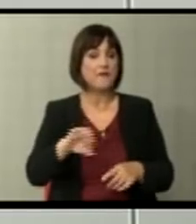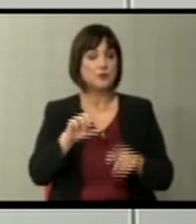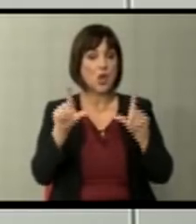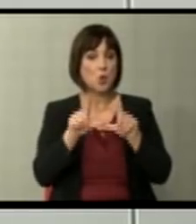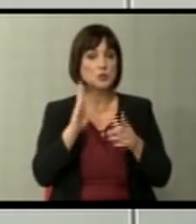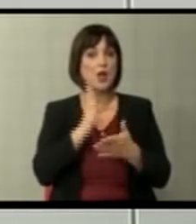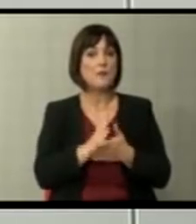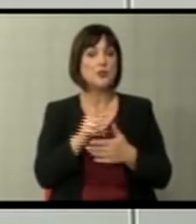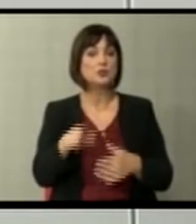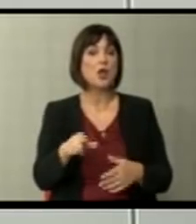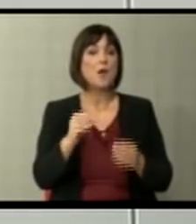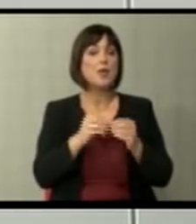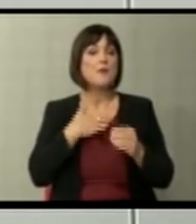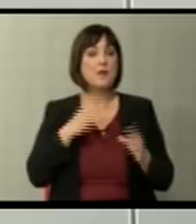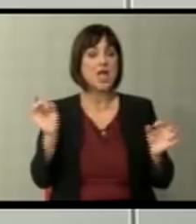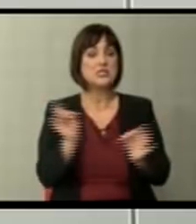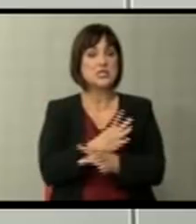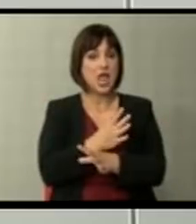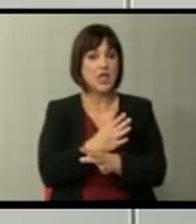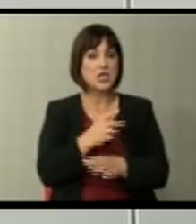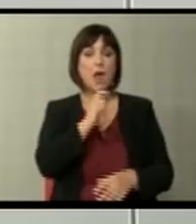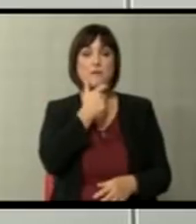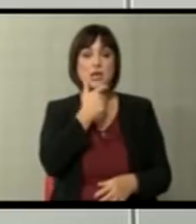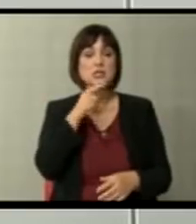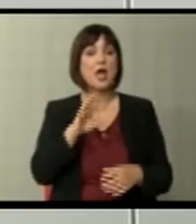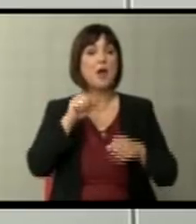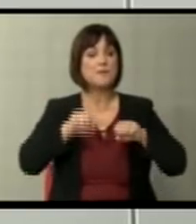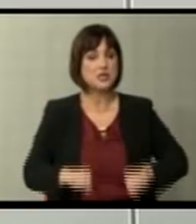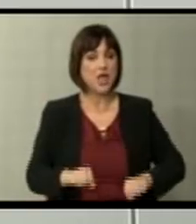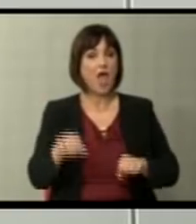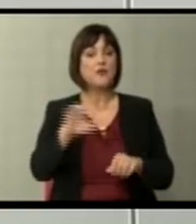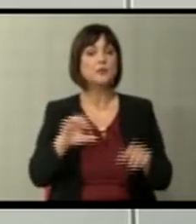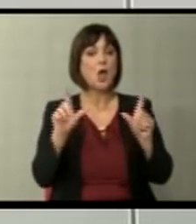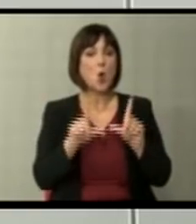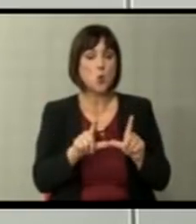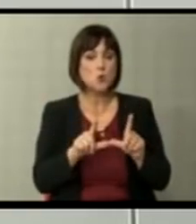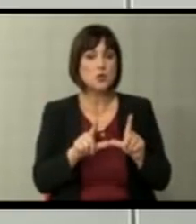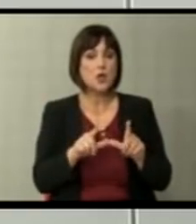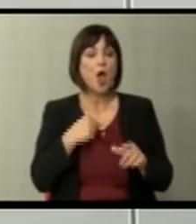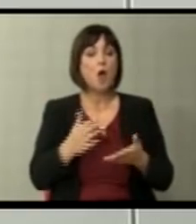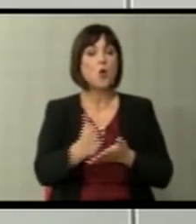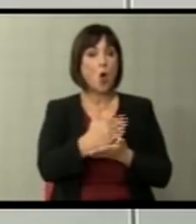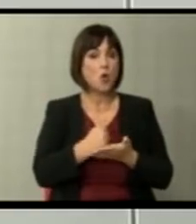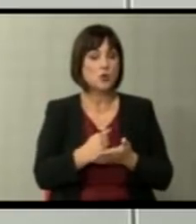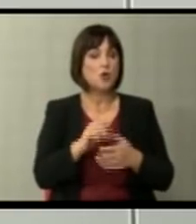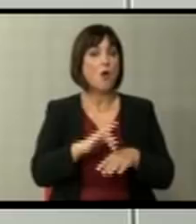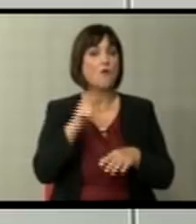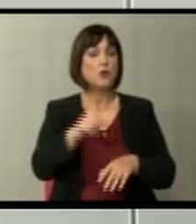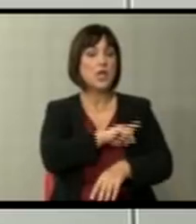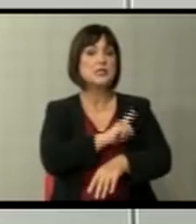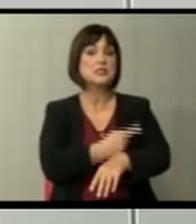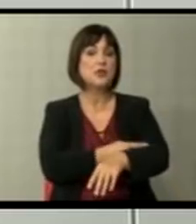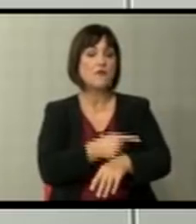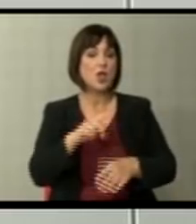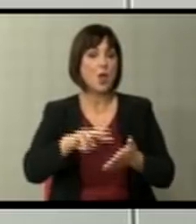Европската Унија, беше Блер. Имавме ние срекја што британците председаваа со Европската Унија, го користевме во тој момент и силно